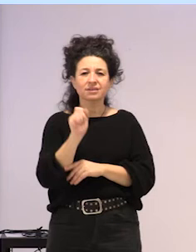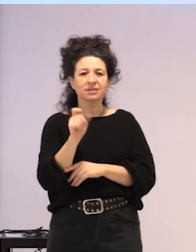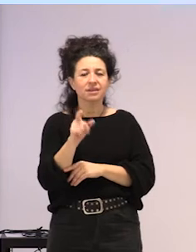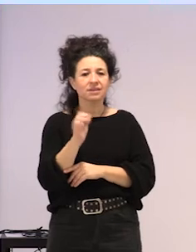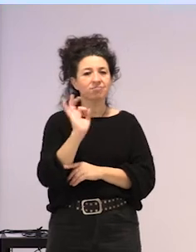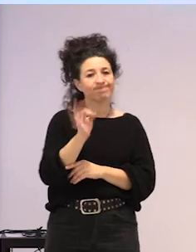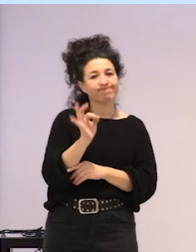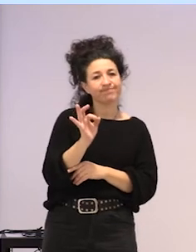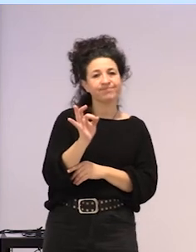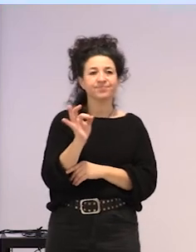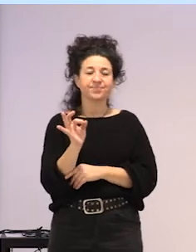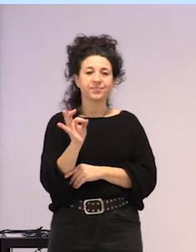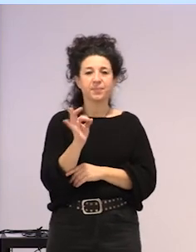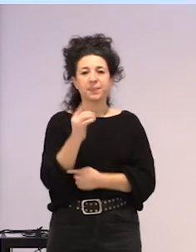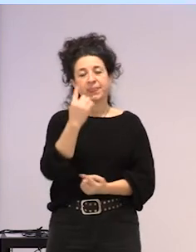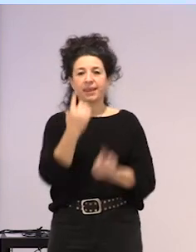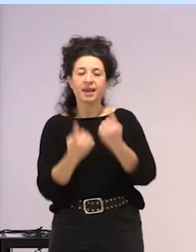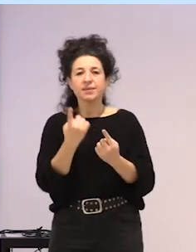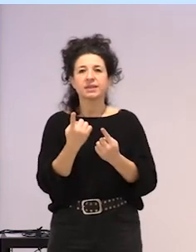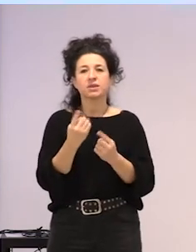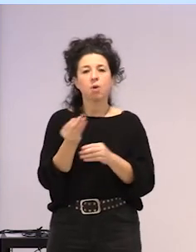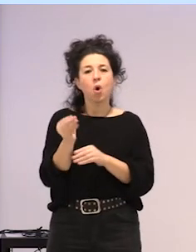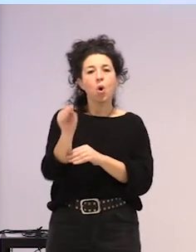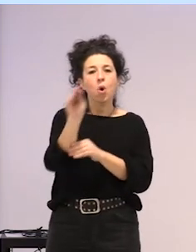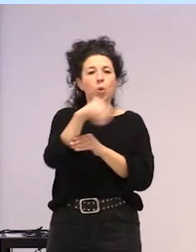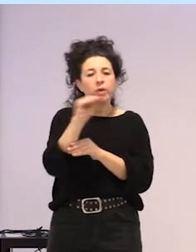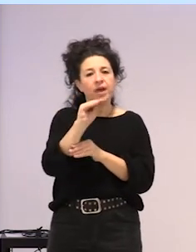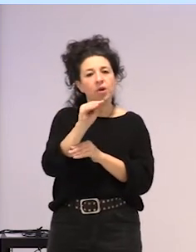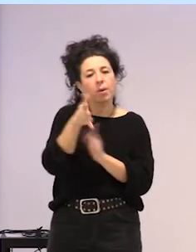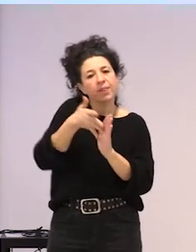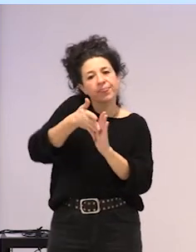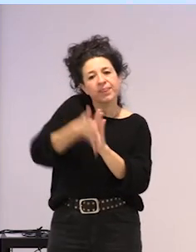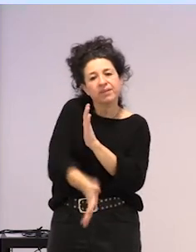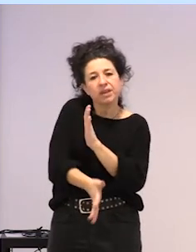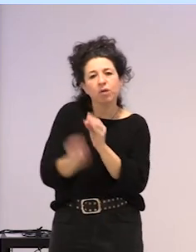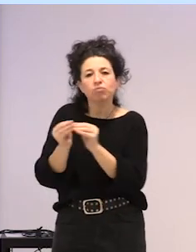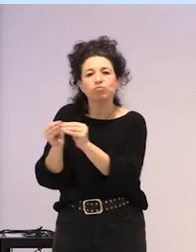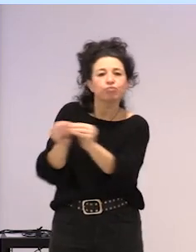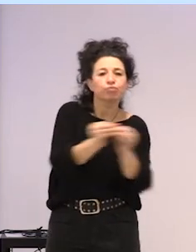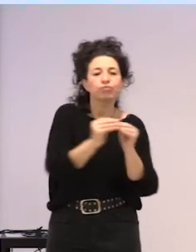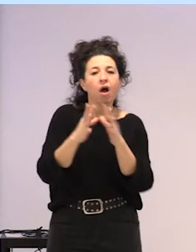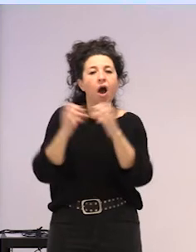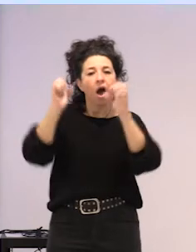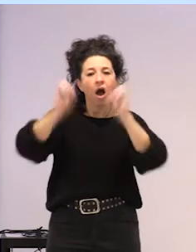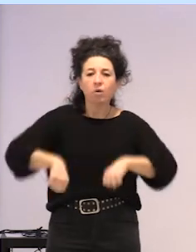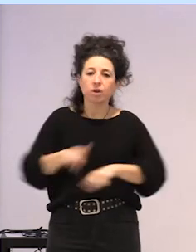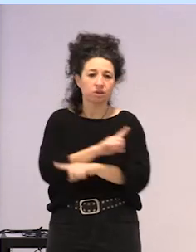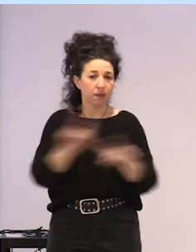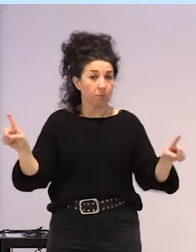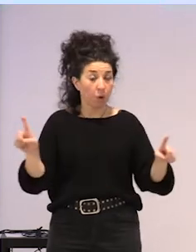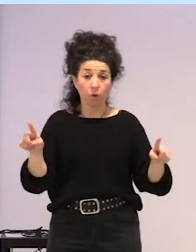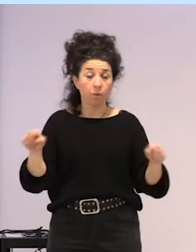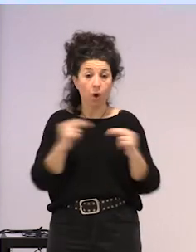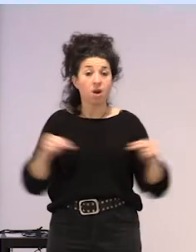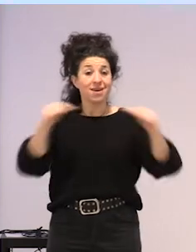egia da, zaintzak ez daukala definizioa man komun bat, adostu bat, ez da, maia akademikoan eres,